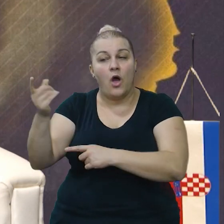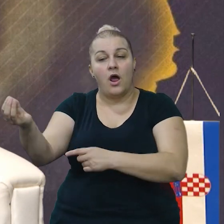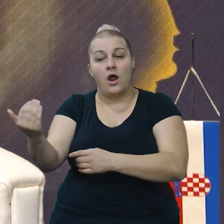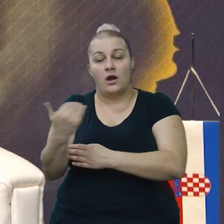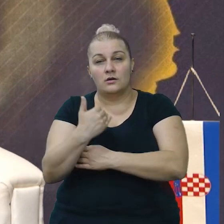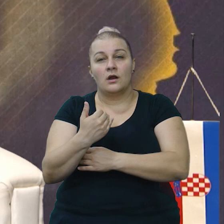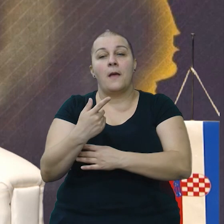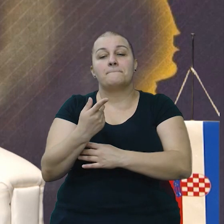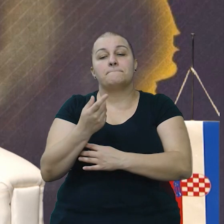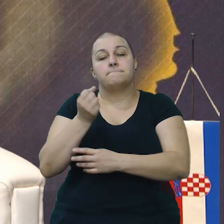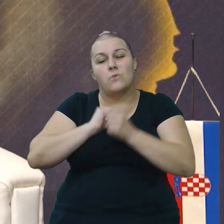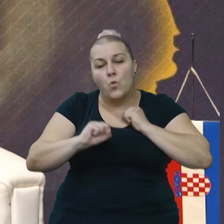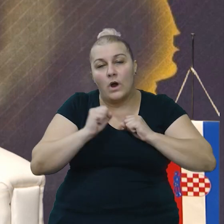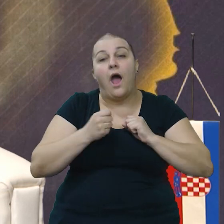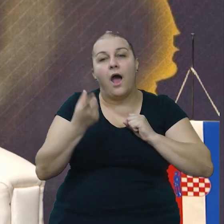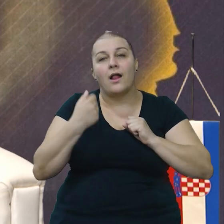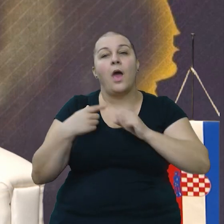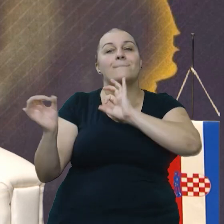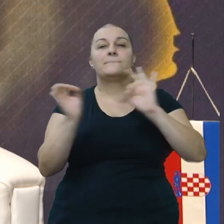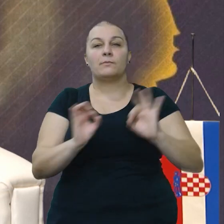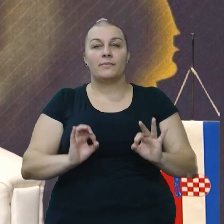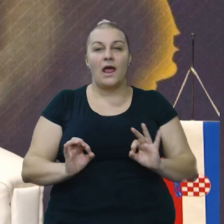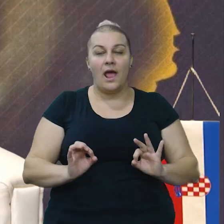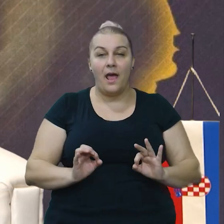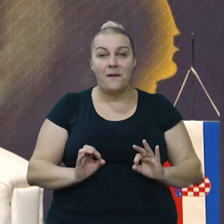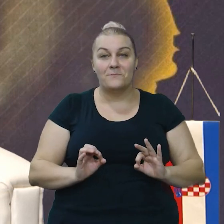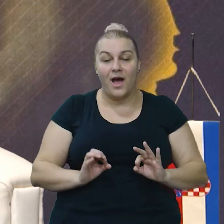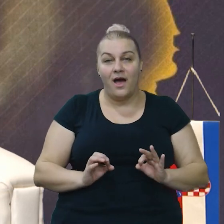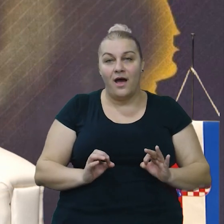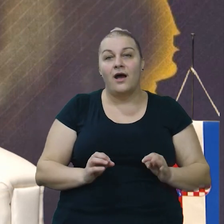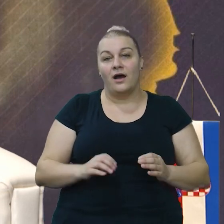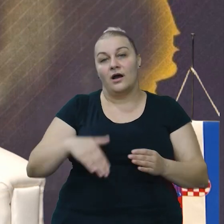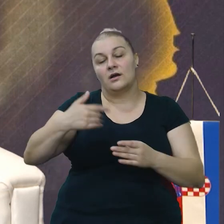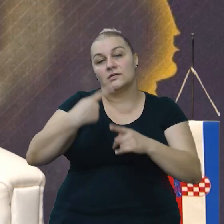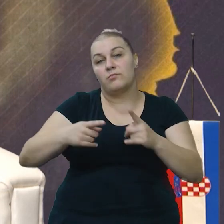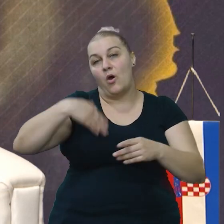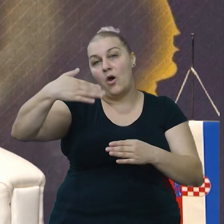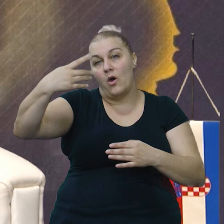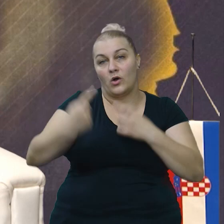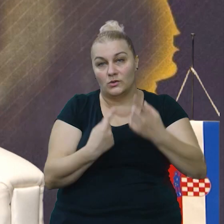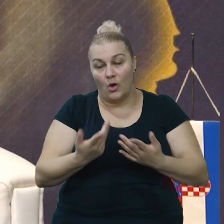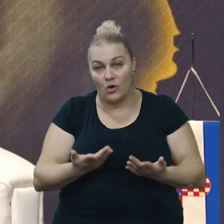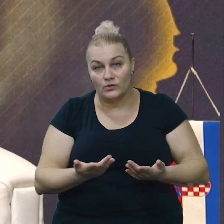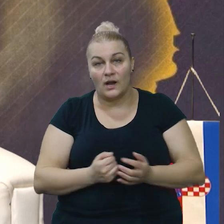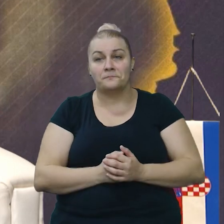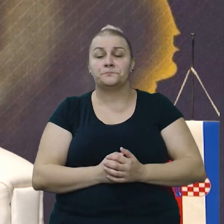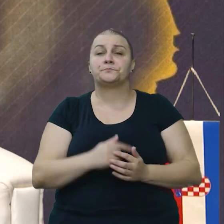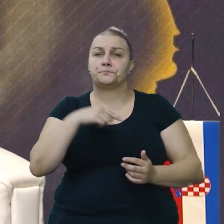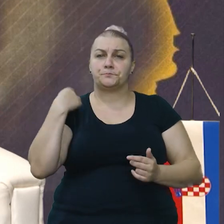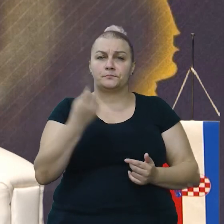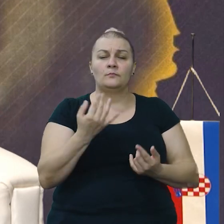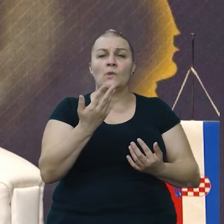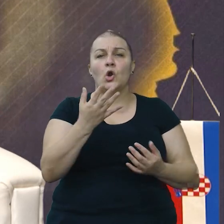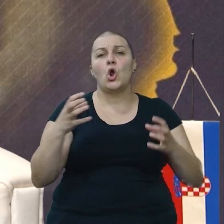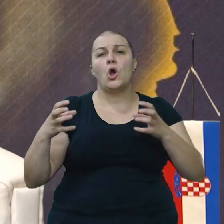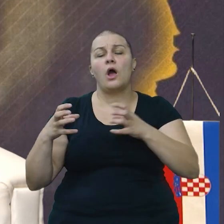par dana prije, imali smo mi naše ekipe, neki su išli